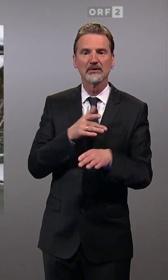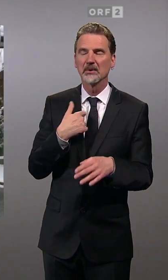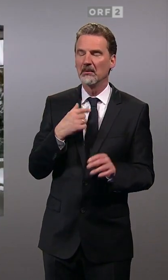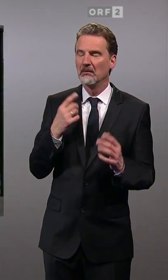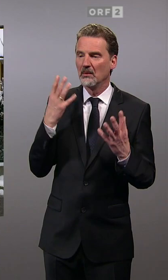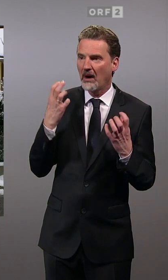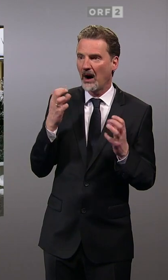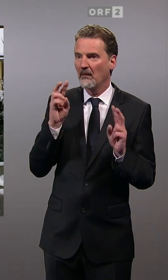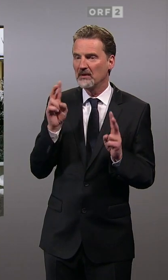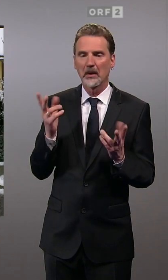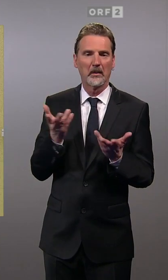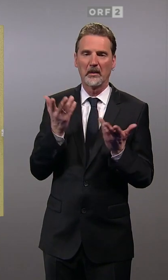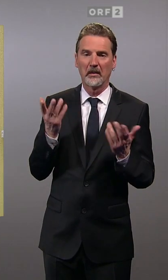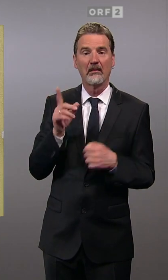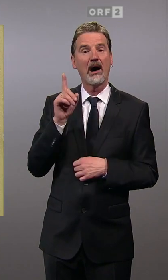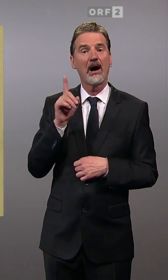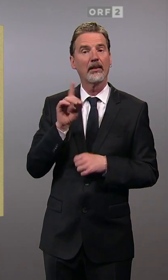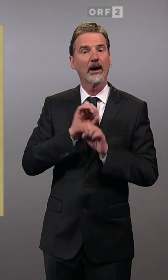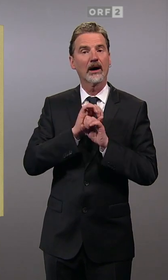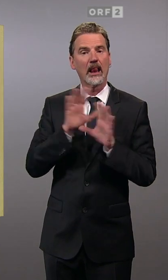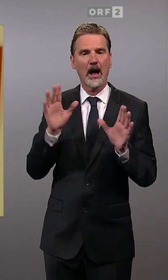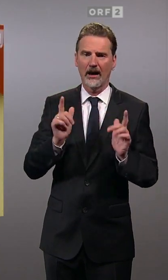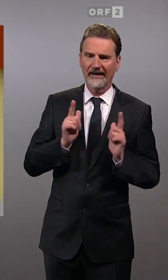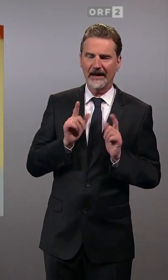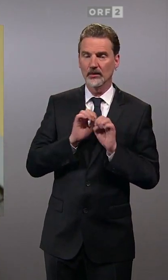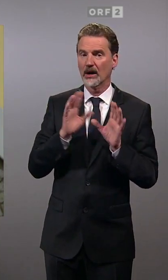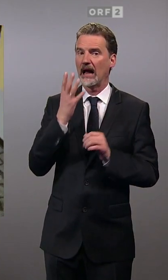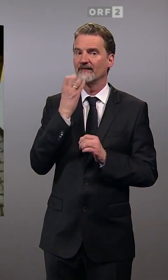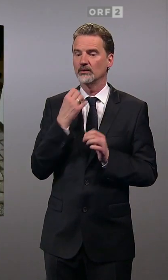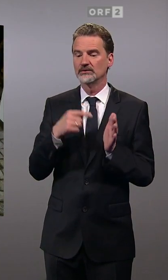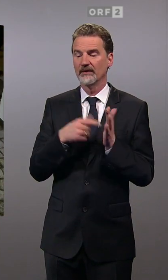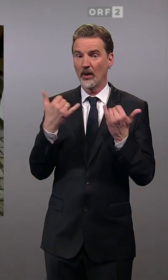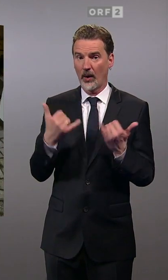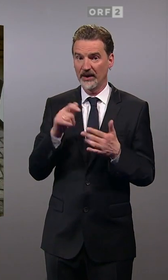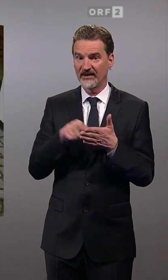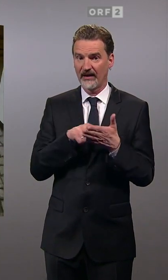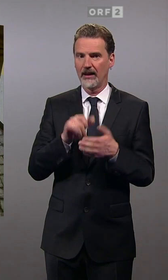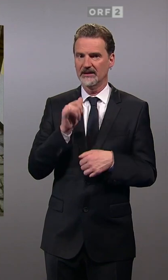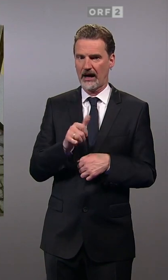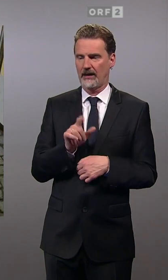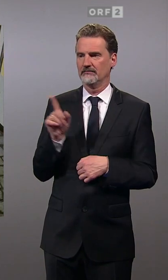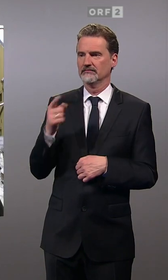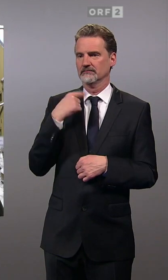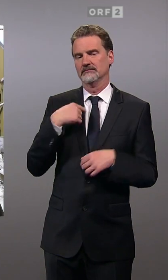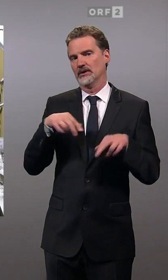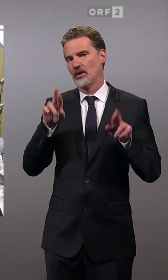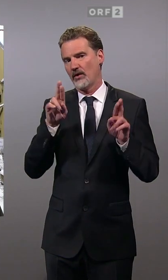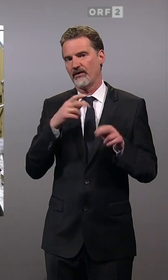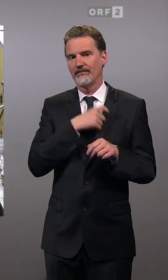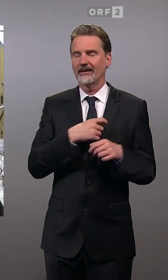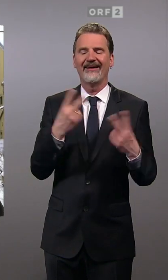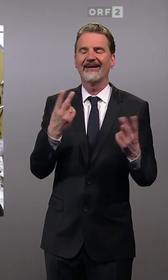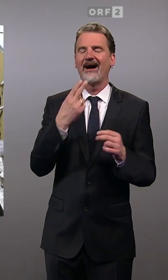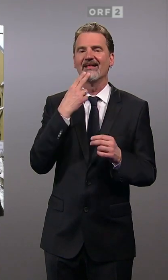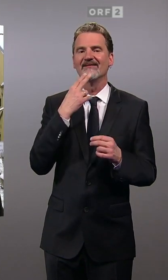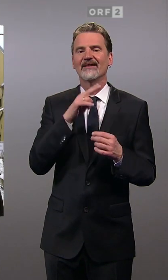Klare Erwartungen und Wünsche gibt es im Ort allerdings, was die heutige Wahl betrifft. Ich hoffe, dass die Parteien, wo es schwer gewählt wird,